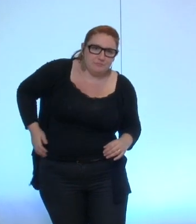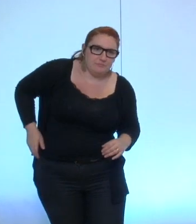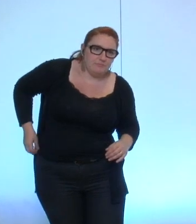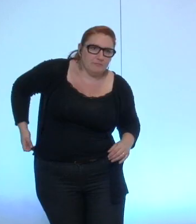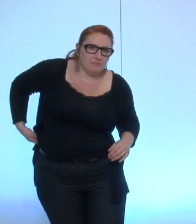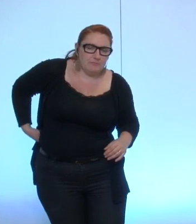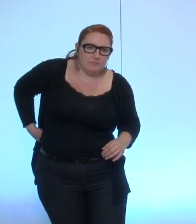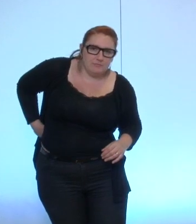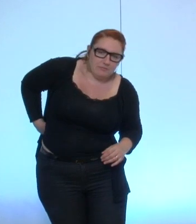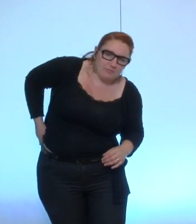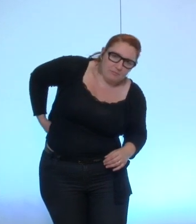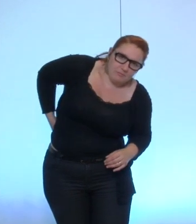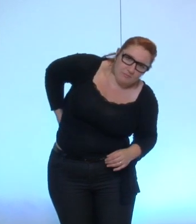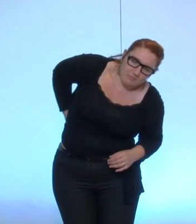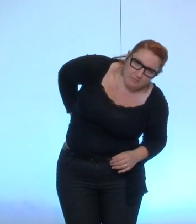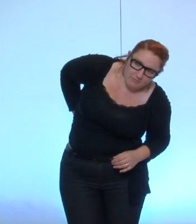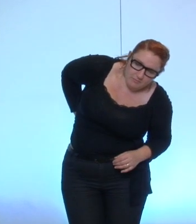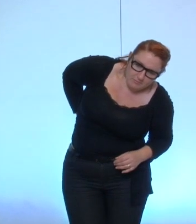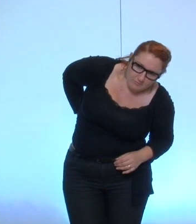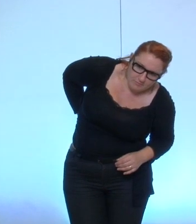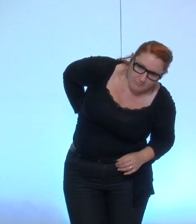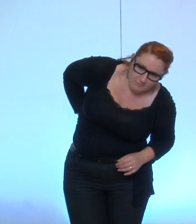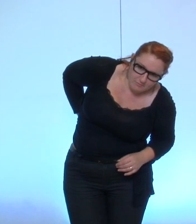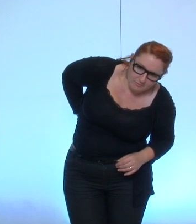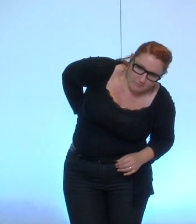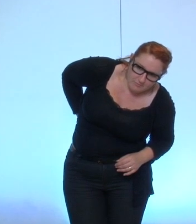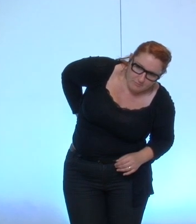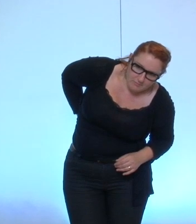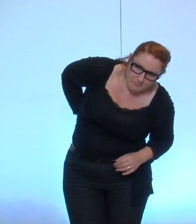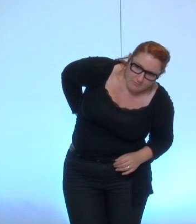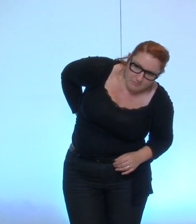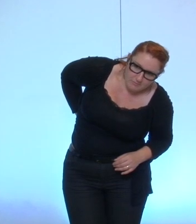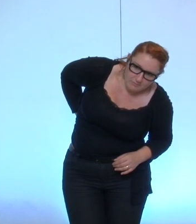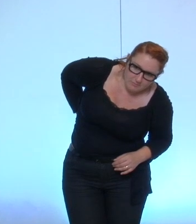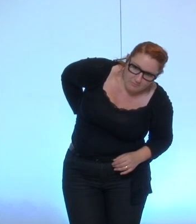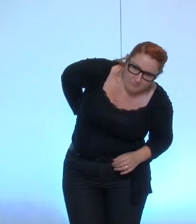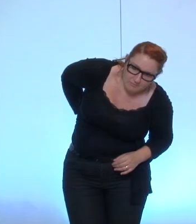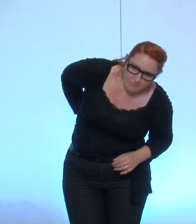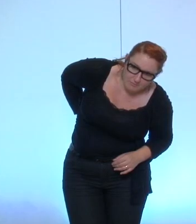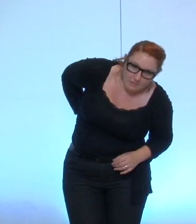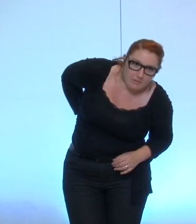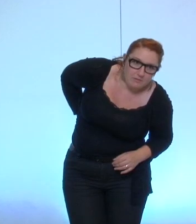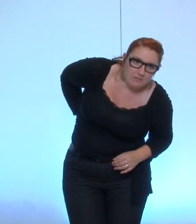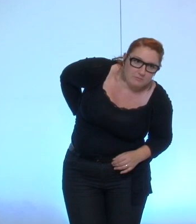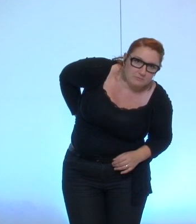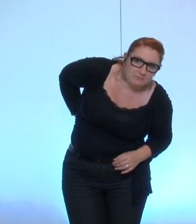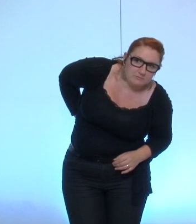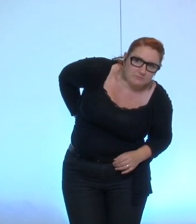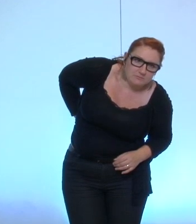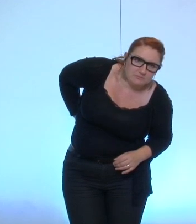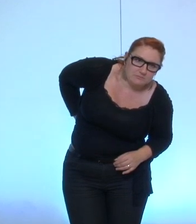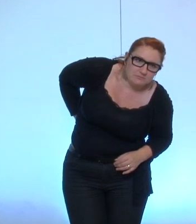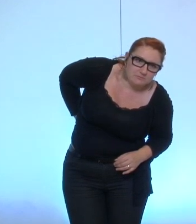fait effectivement était de dire si un jour nous avons besoin de réunir un conseil municipal un autre jour que le lundi